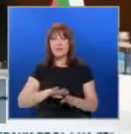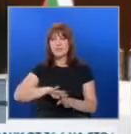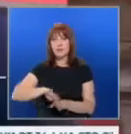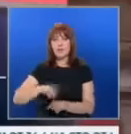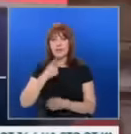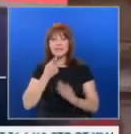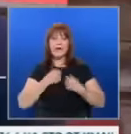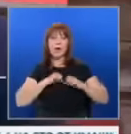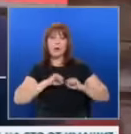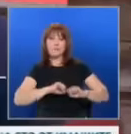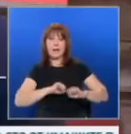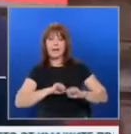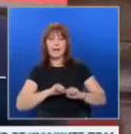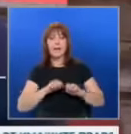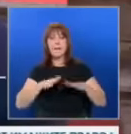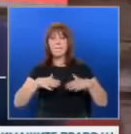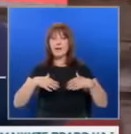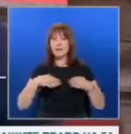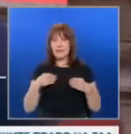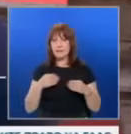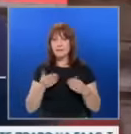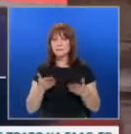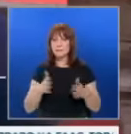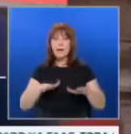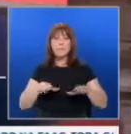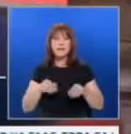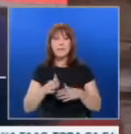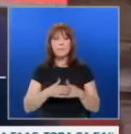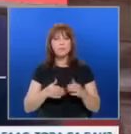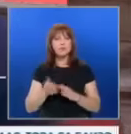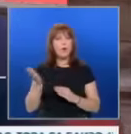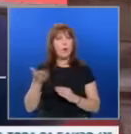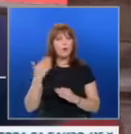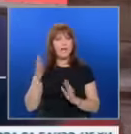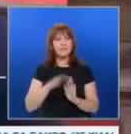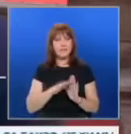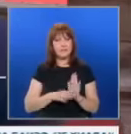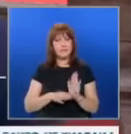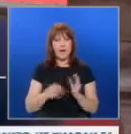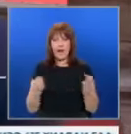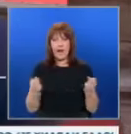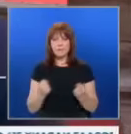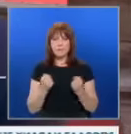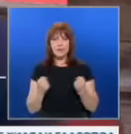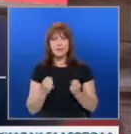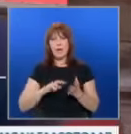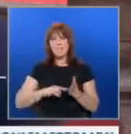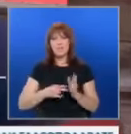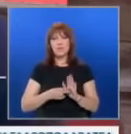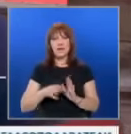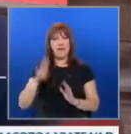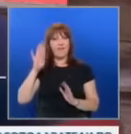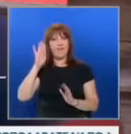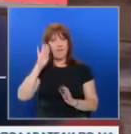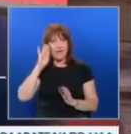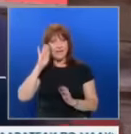за отбрана. Най-светния парламентът преизготвенето отдавна, програма амбициозна за модернизация на вържените сили